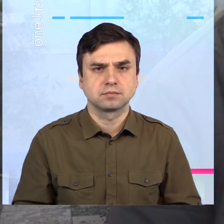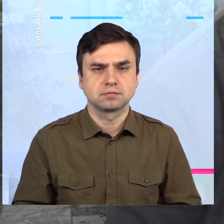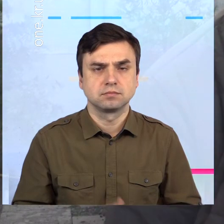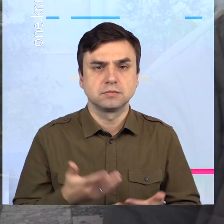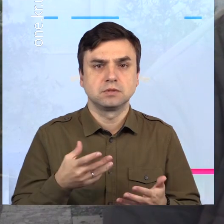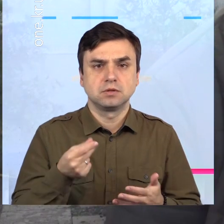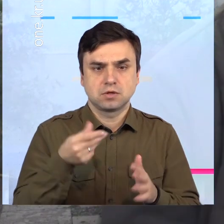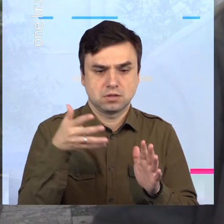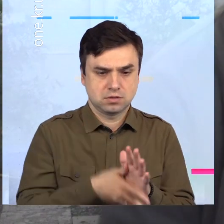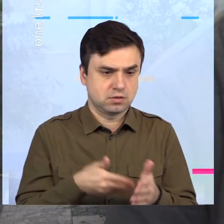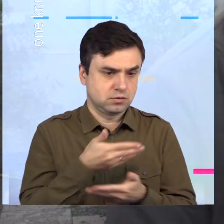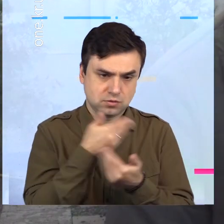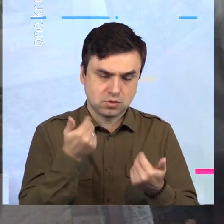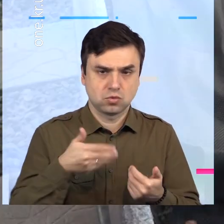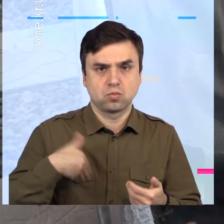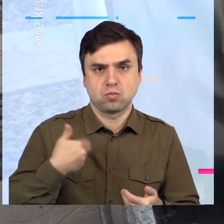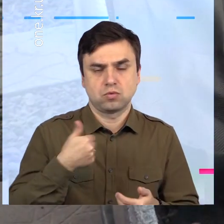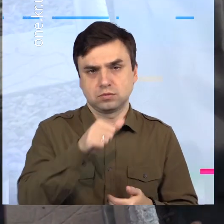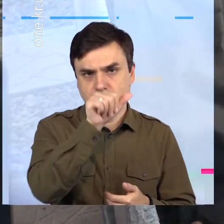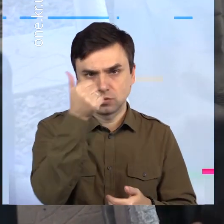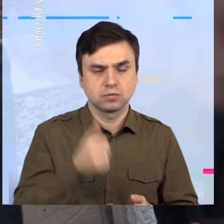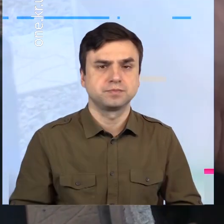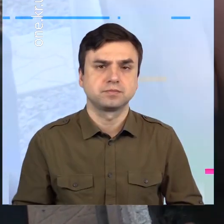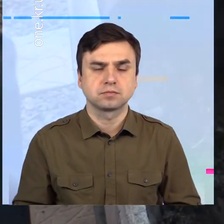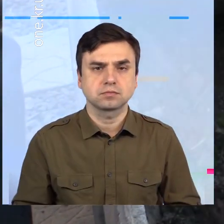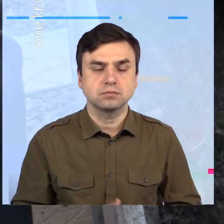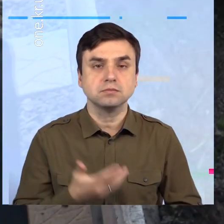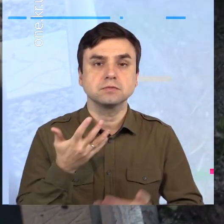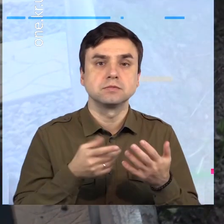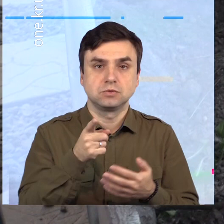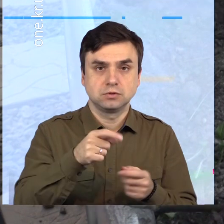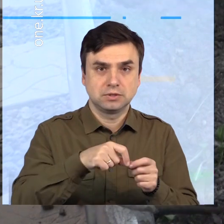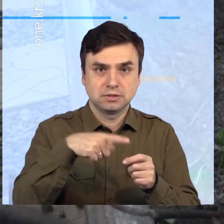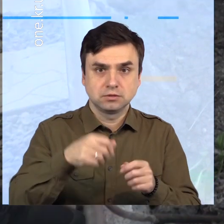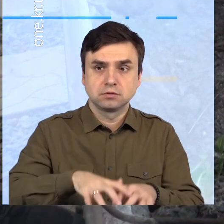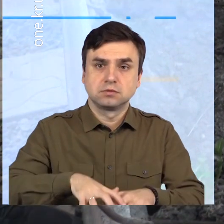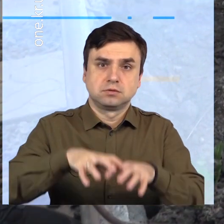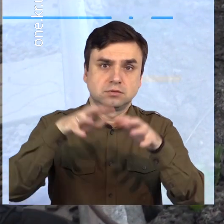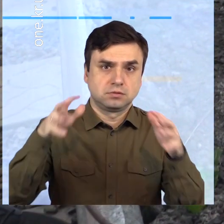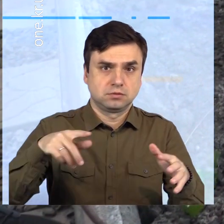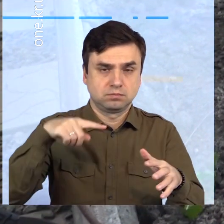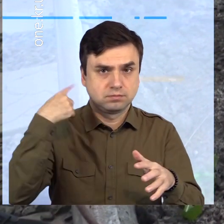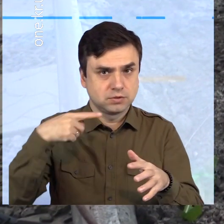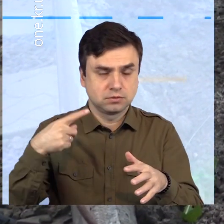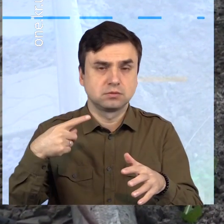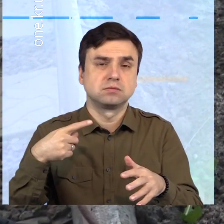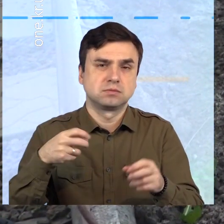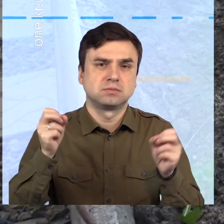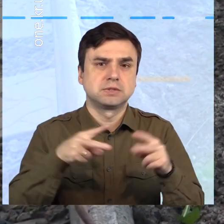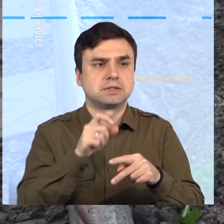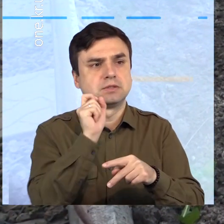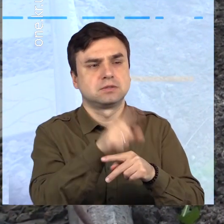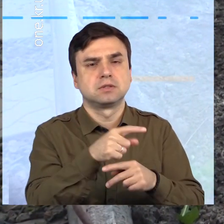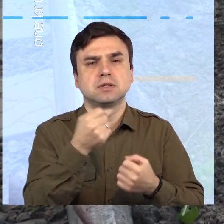Мінімум затрат і багато в пользі. Якщо листя назбиралося аж занадто багато, вивезти рослинне сміття завжди зможе